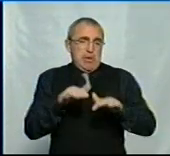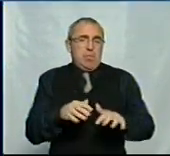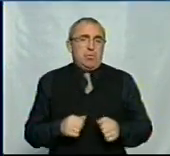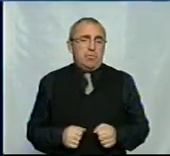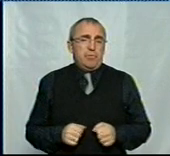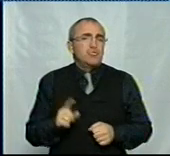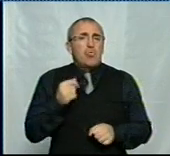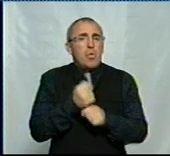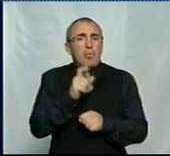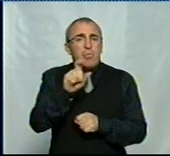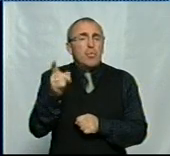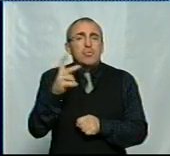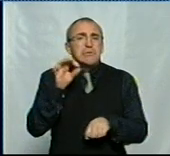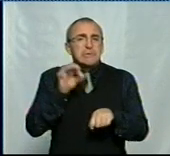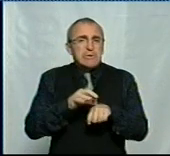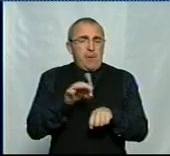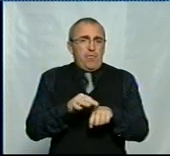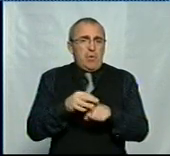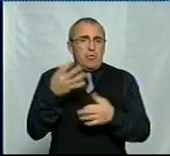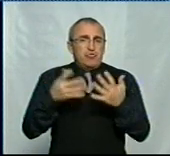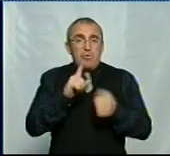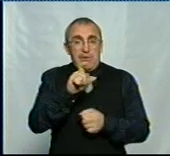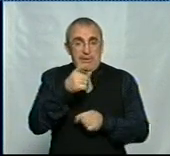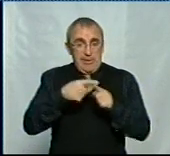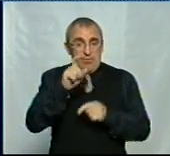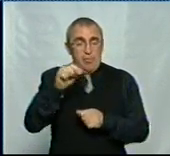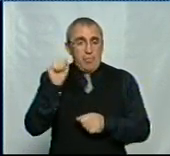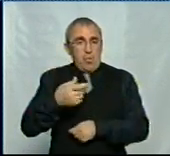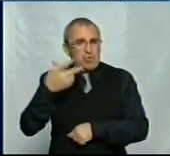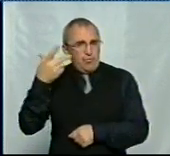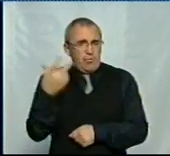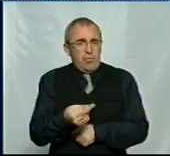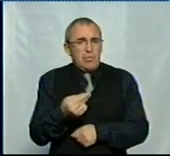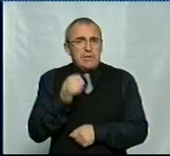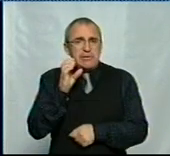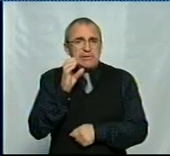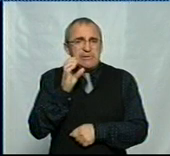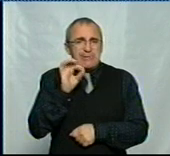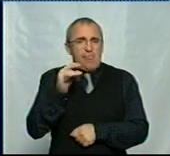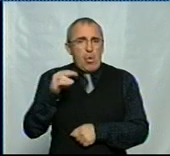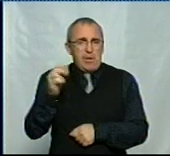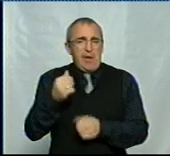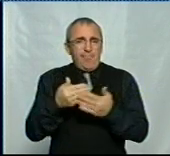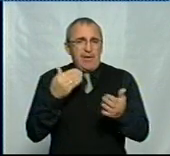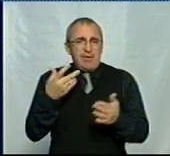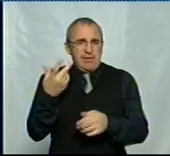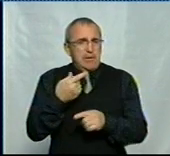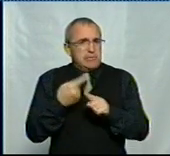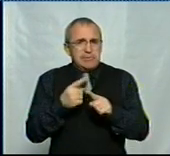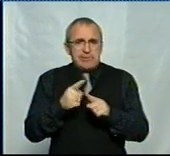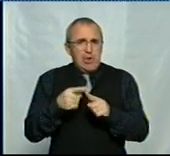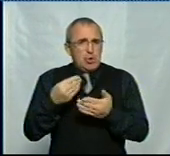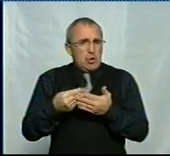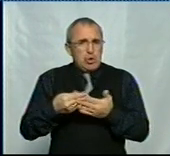Що робити з тими, хто захворів? Я знаю, що таким людям можуть вколоти сиворотку від дифтерії. Це досить дорогий